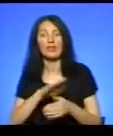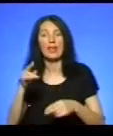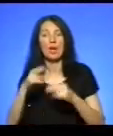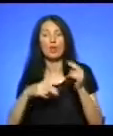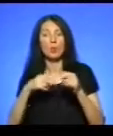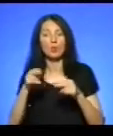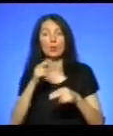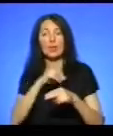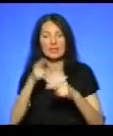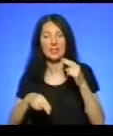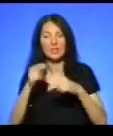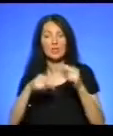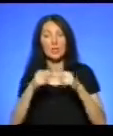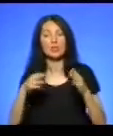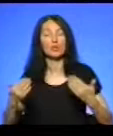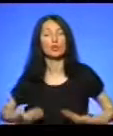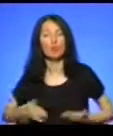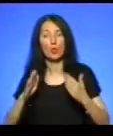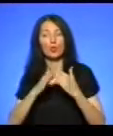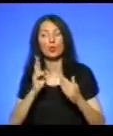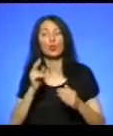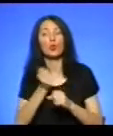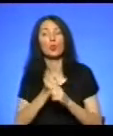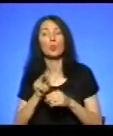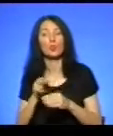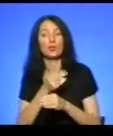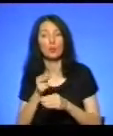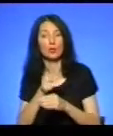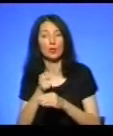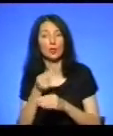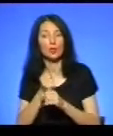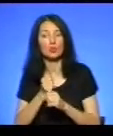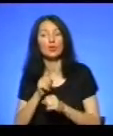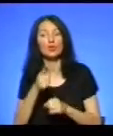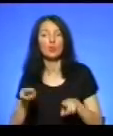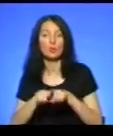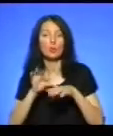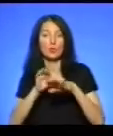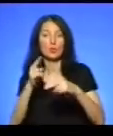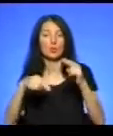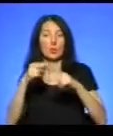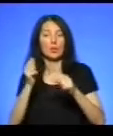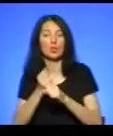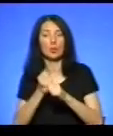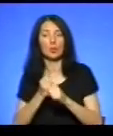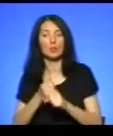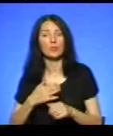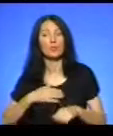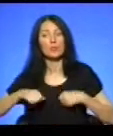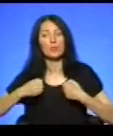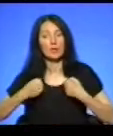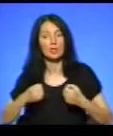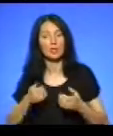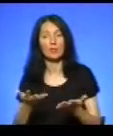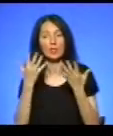будинок, хто проводив ремонт, і чому так проводились будівельні роботи». Ми намагалися з